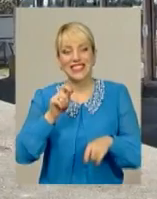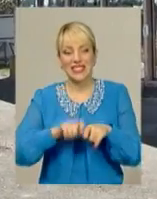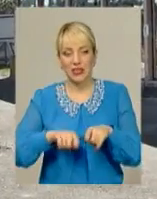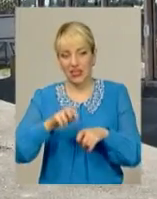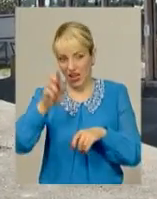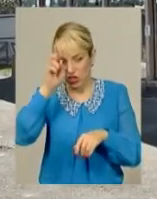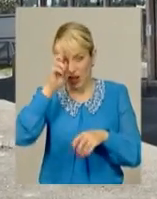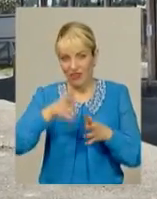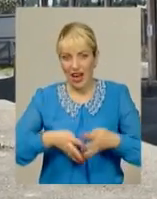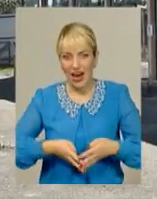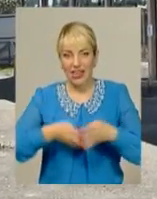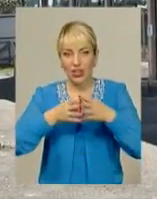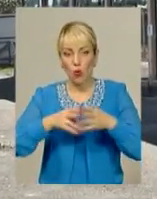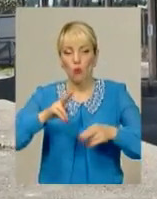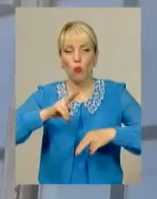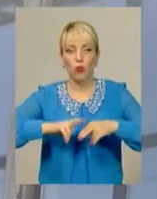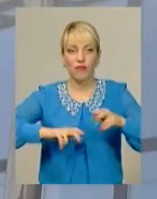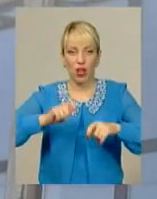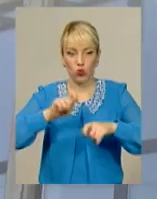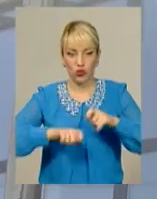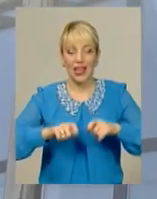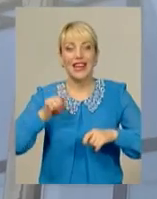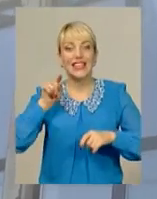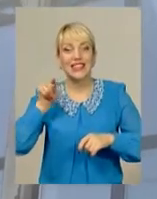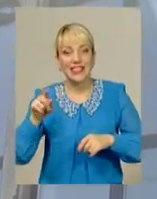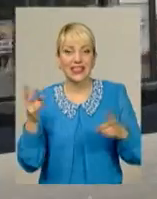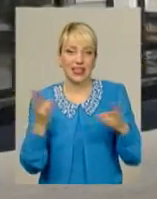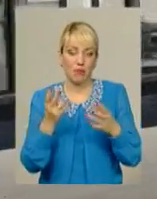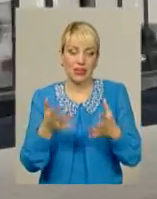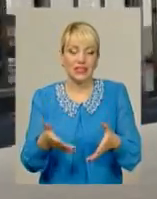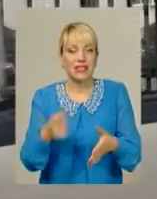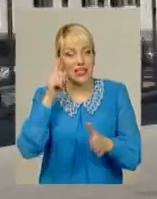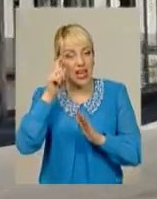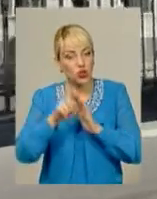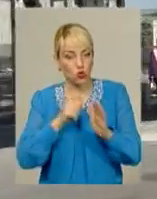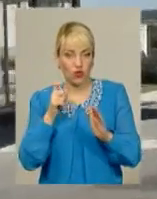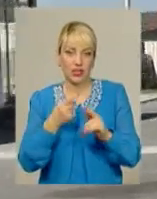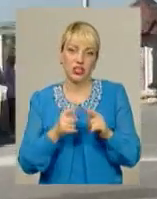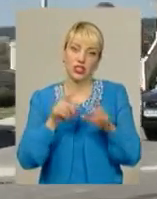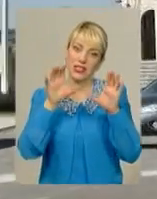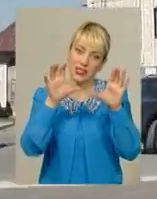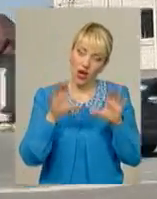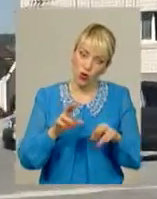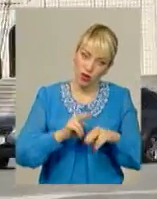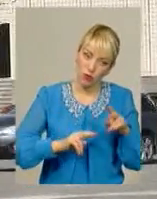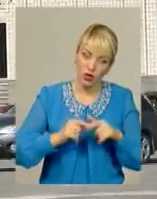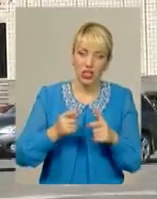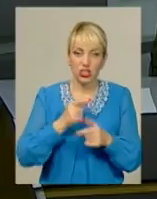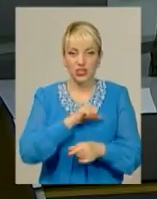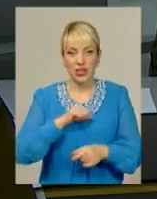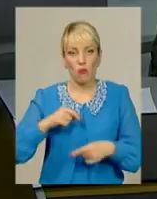архітектурно-будівельного контролю. Тож тепер їй належить з'ясувати, законне це будівництво чи ж самовільне.